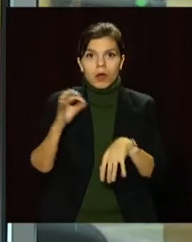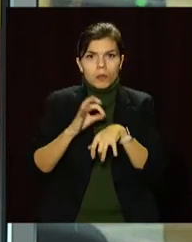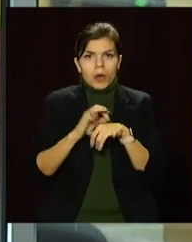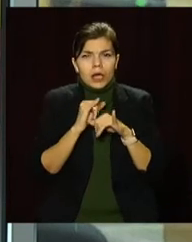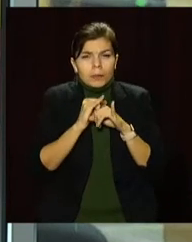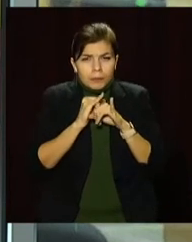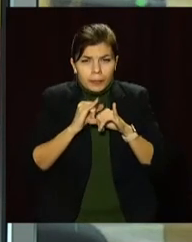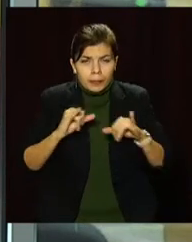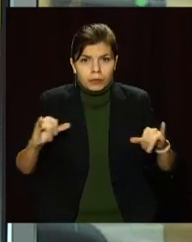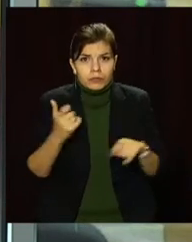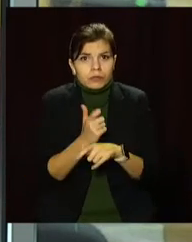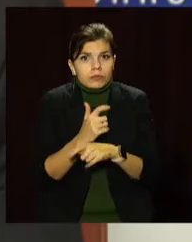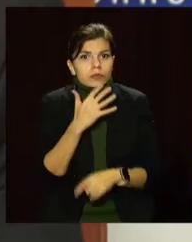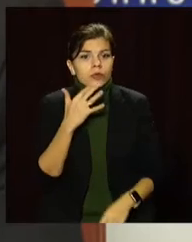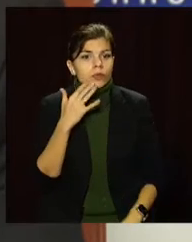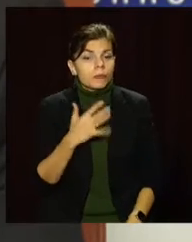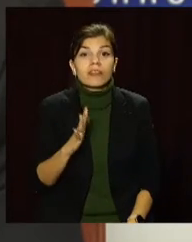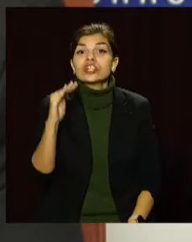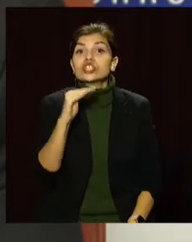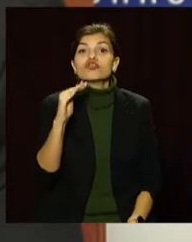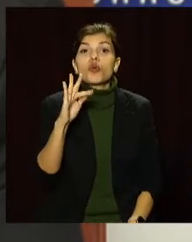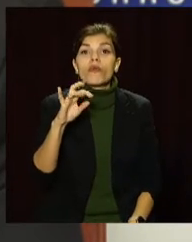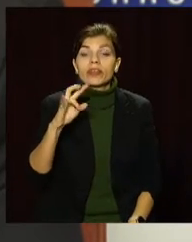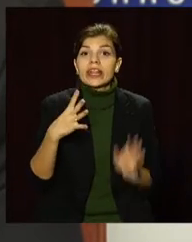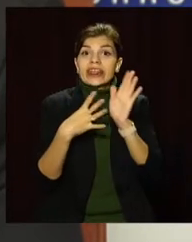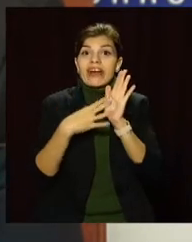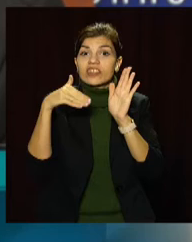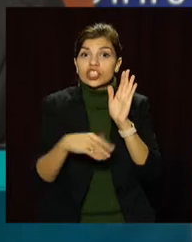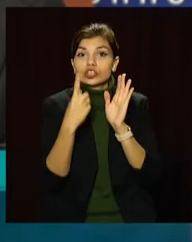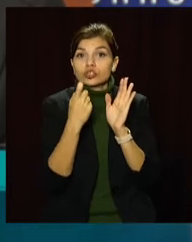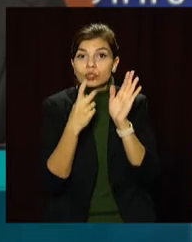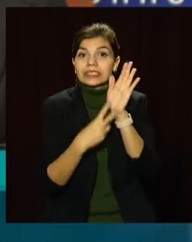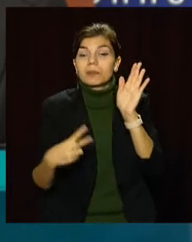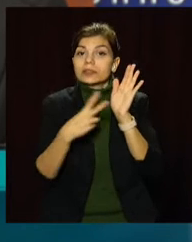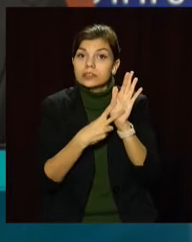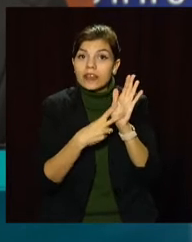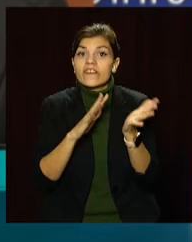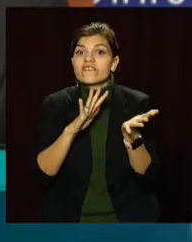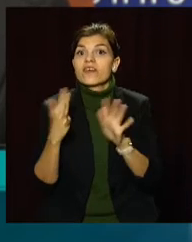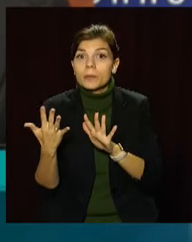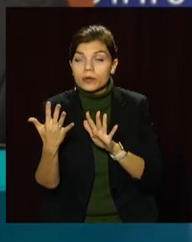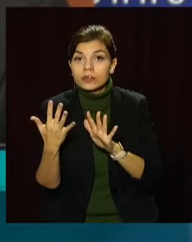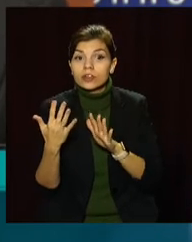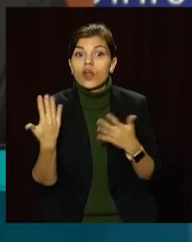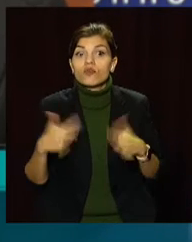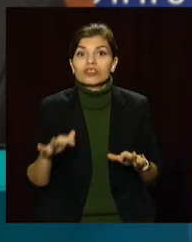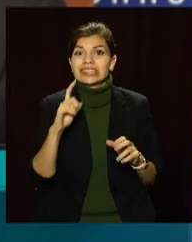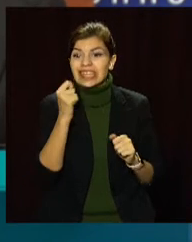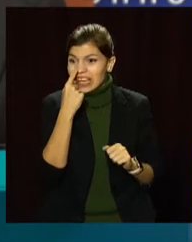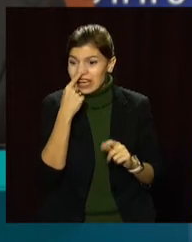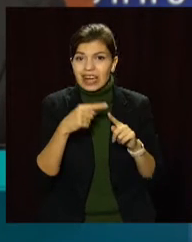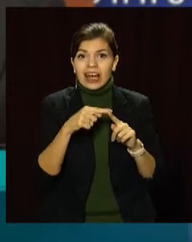захворюваність. В жовтні 9177 випадків. І вже за